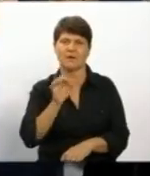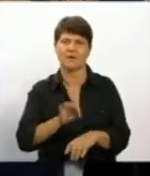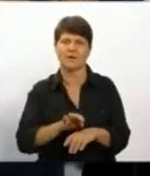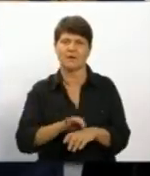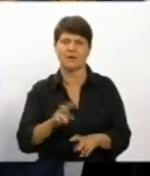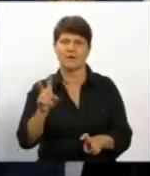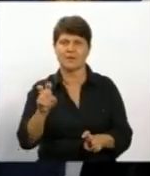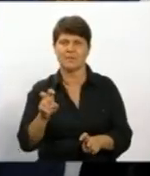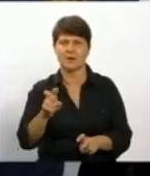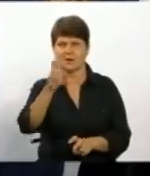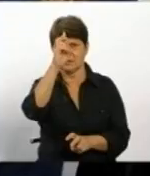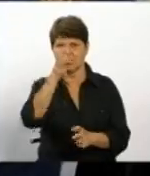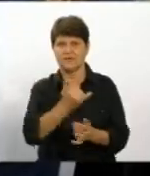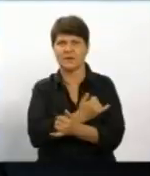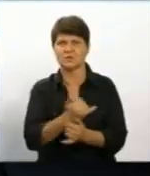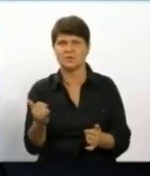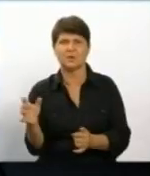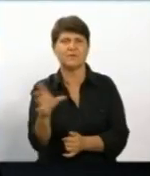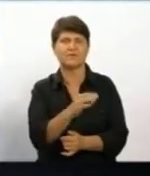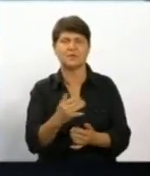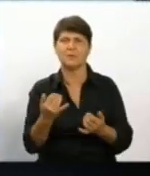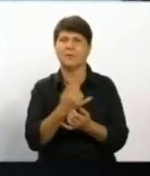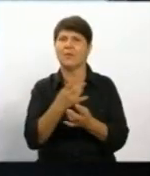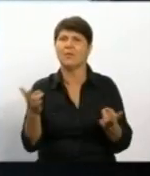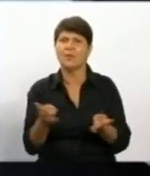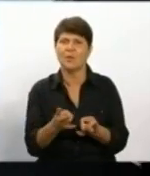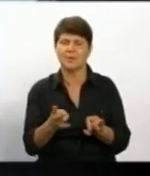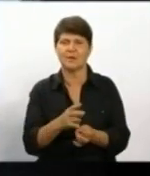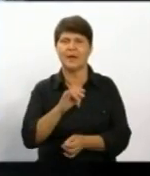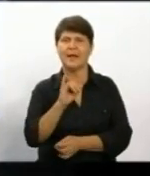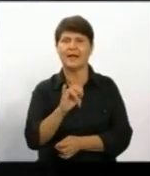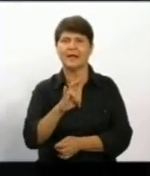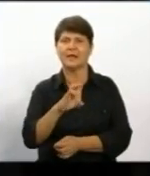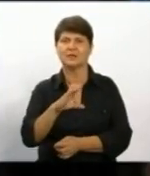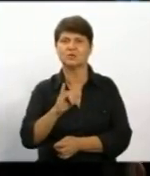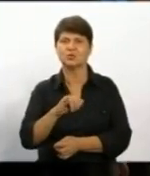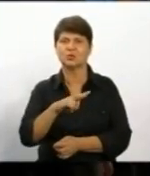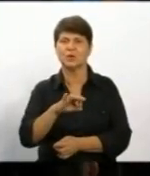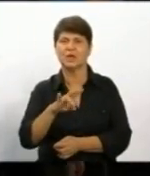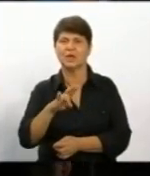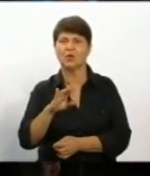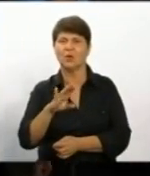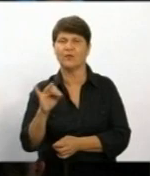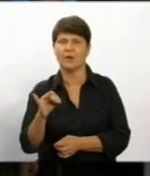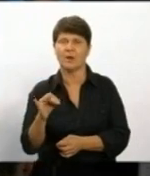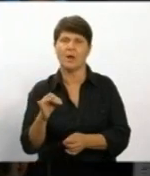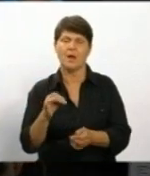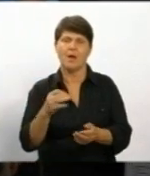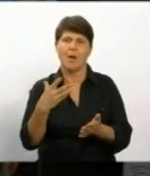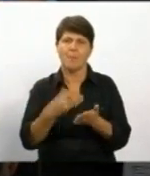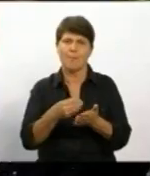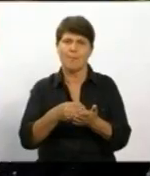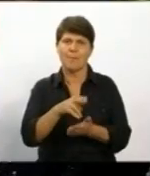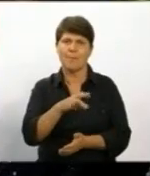забезпечує хворих усім необхідним. Інсулінові помпи дають в оренду. Всі розхідні матеріали, зокрема ланцети, інсулінові шприци, гулки,